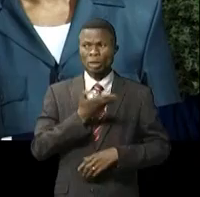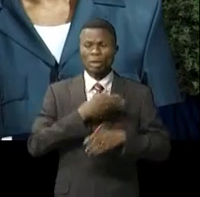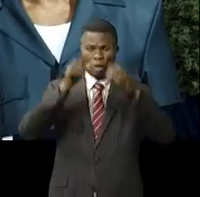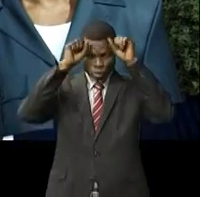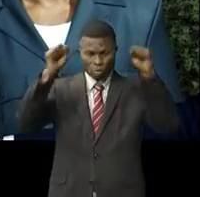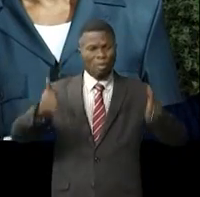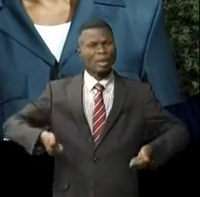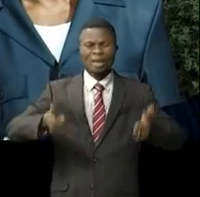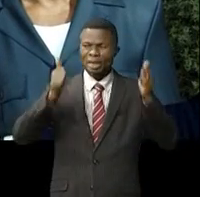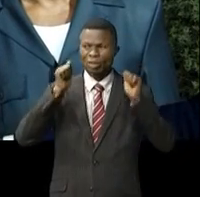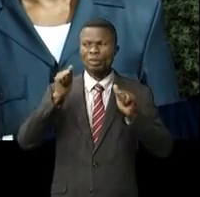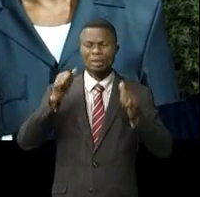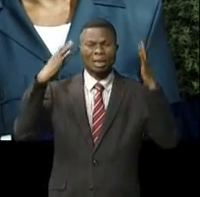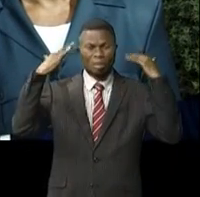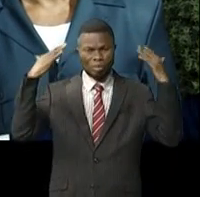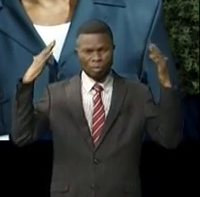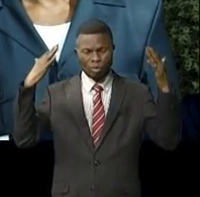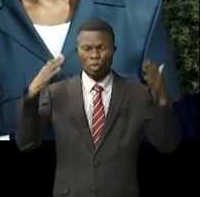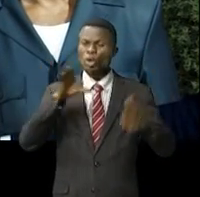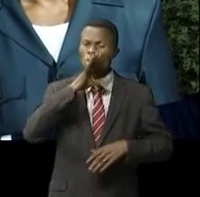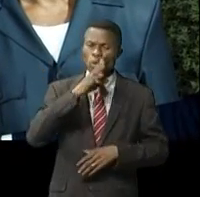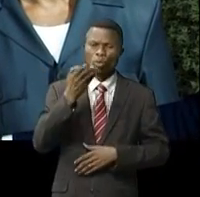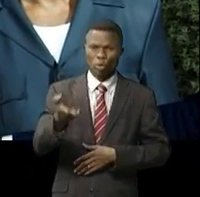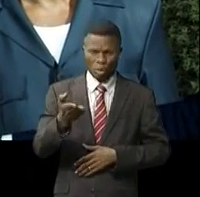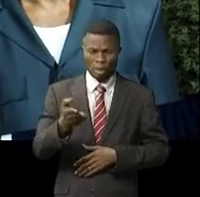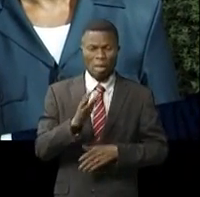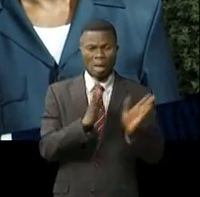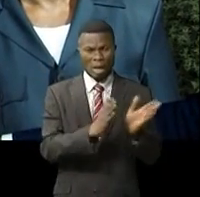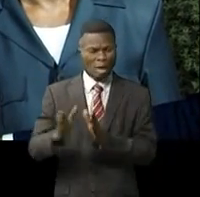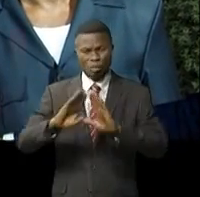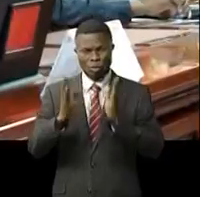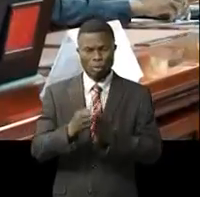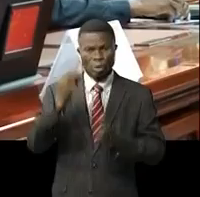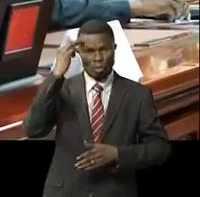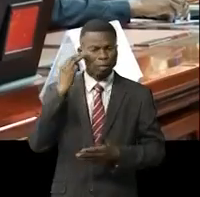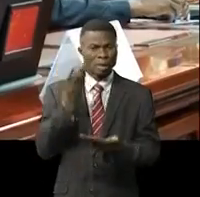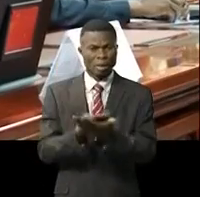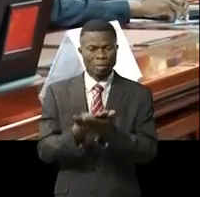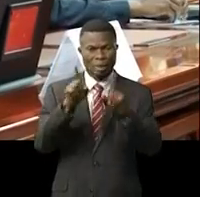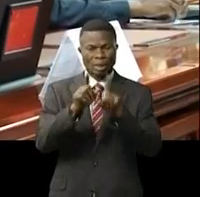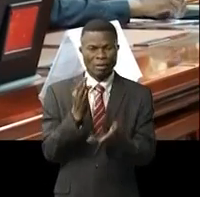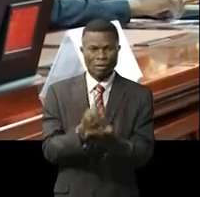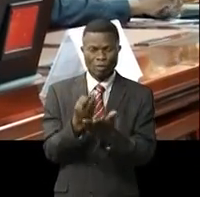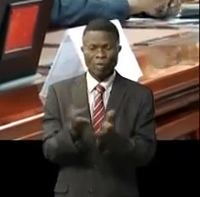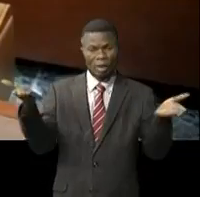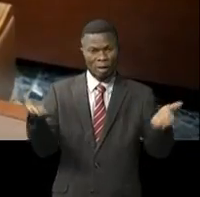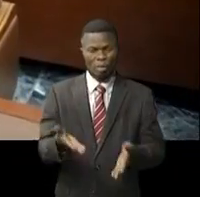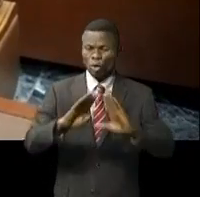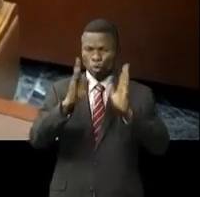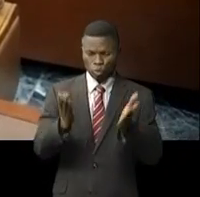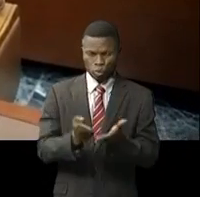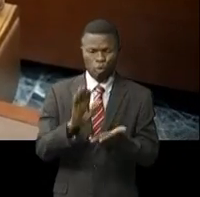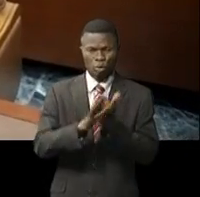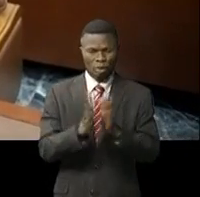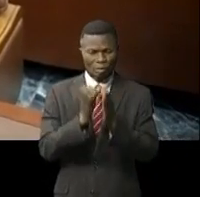veut plus jamais entendre parler et des dispositions ont été prises. Vous avez vu que le ministre des Budgets et des Finances ont été associés pour que tout soit mis